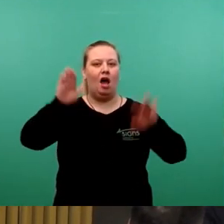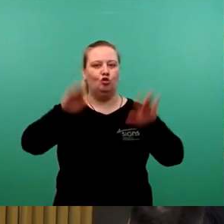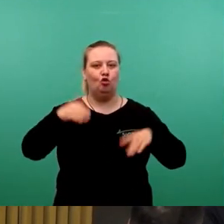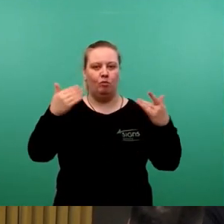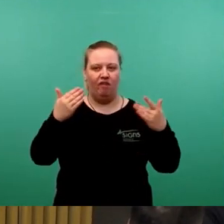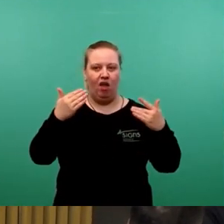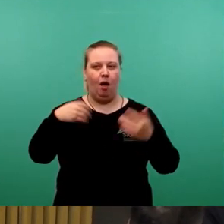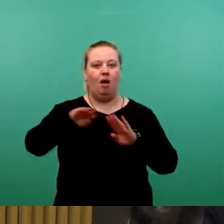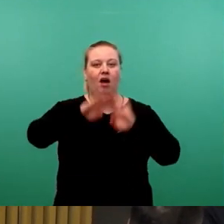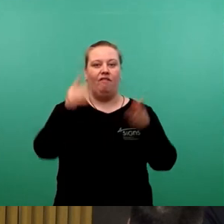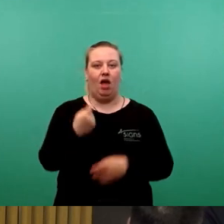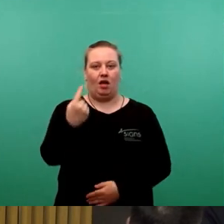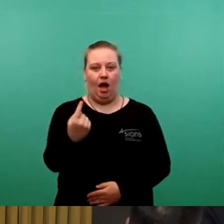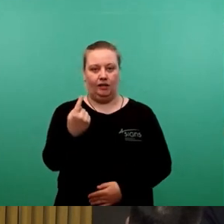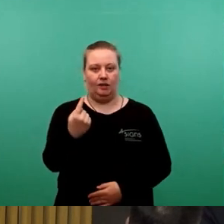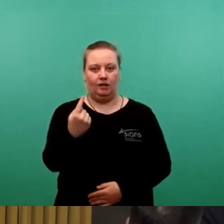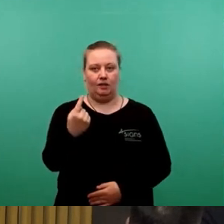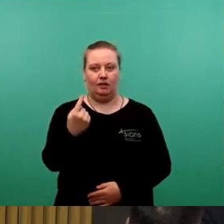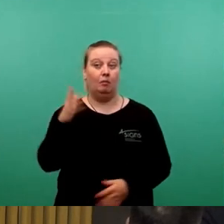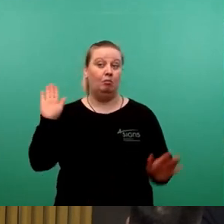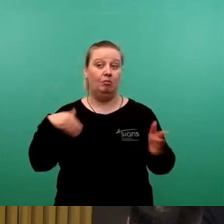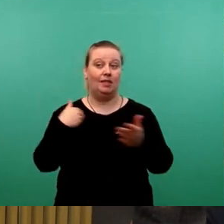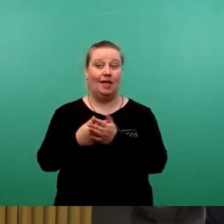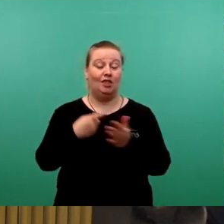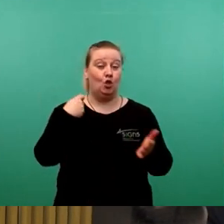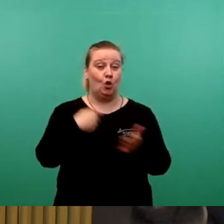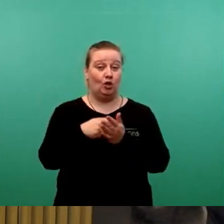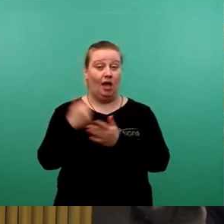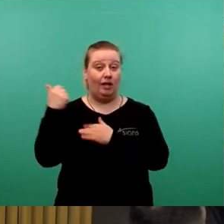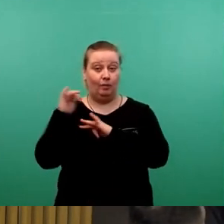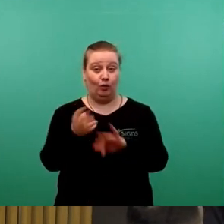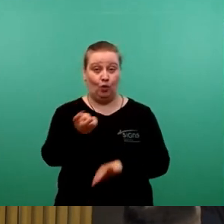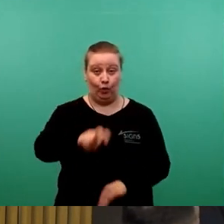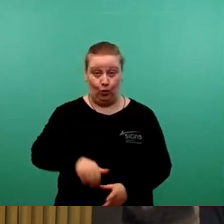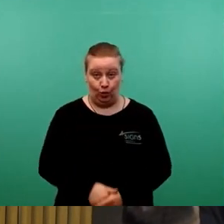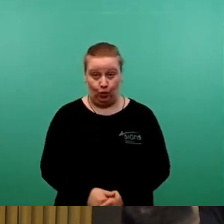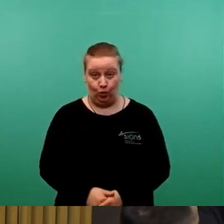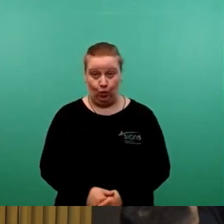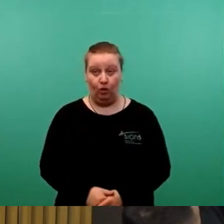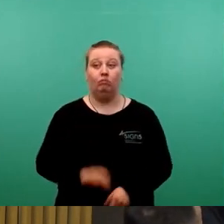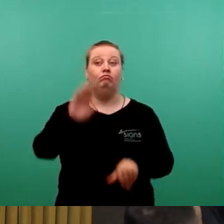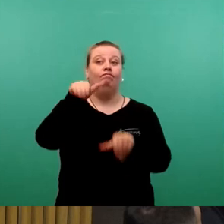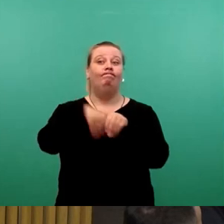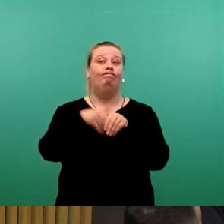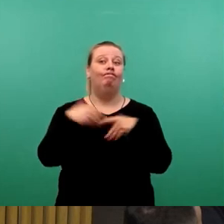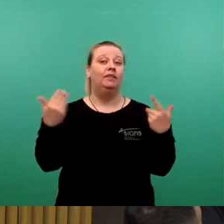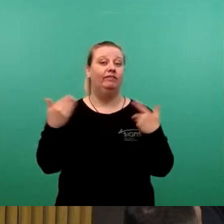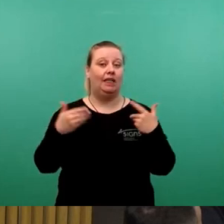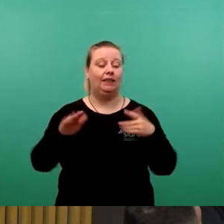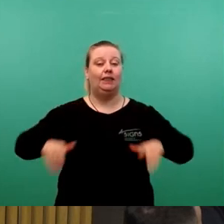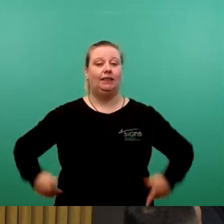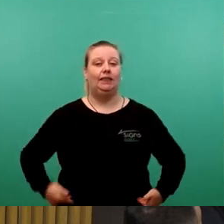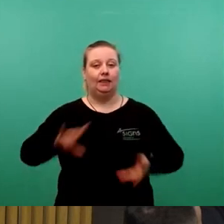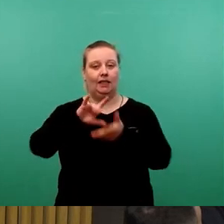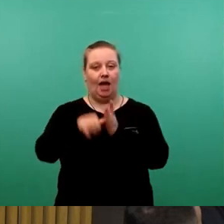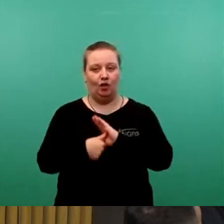Werk 1 in Dresden-Sporbitz bisher Kosten von rund einer Million Euro angefallen sind. Darin enthalten waren unter anderem die Dienstleistung zur Aufstellung